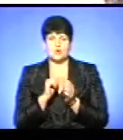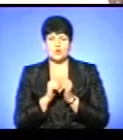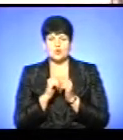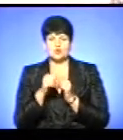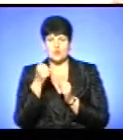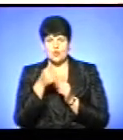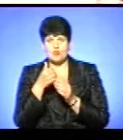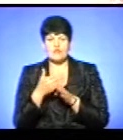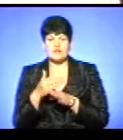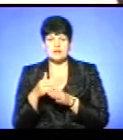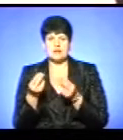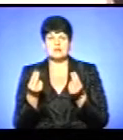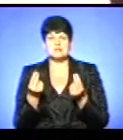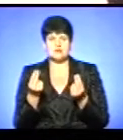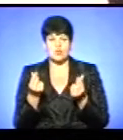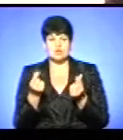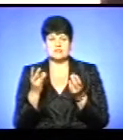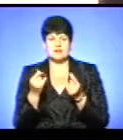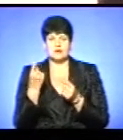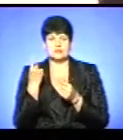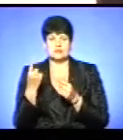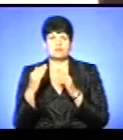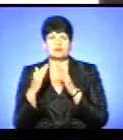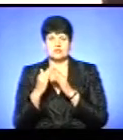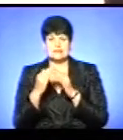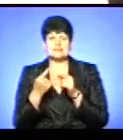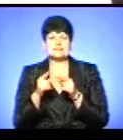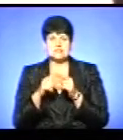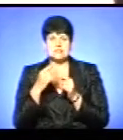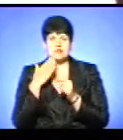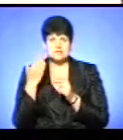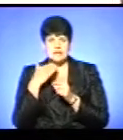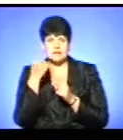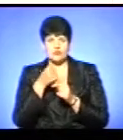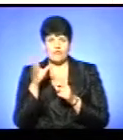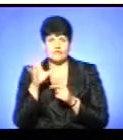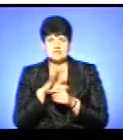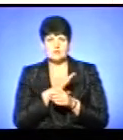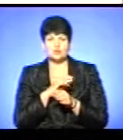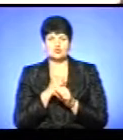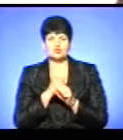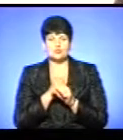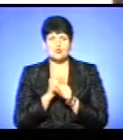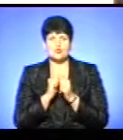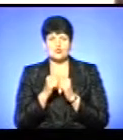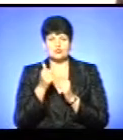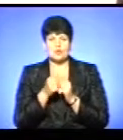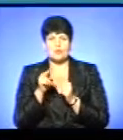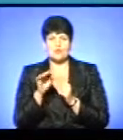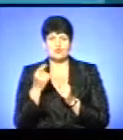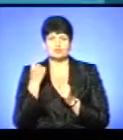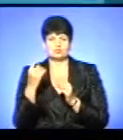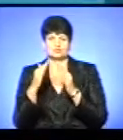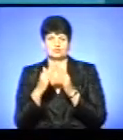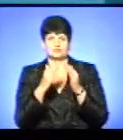року відділялися кошти для одного будиночка. І за ці останні роки все було зроблено кожного року по одній будівлі.